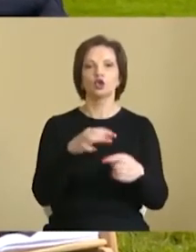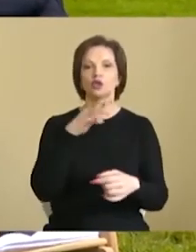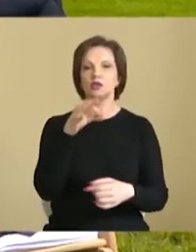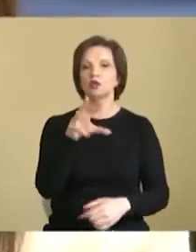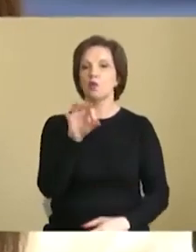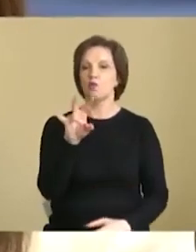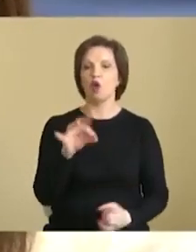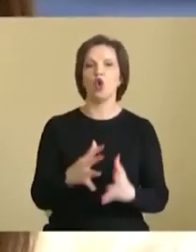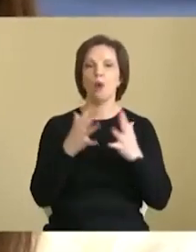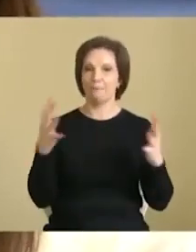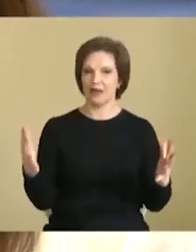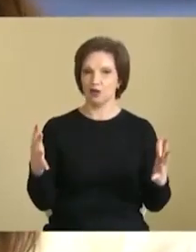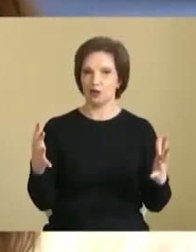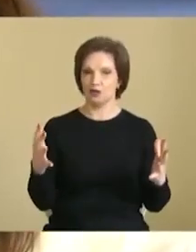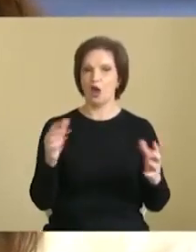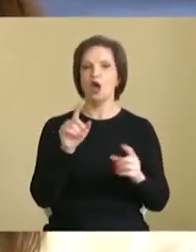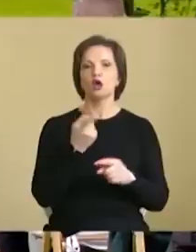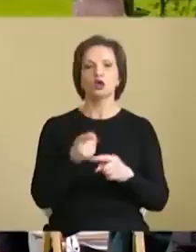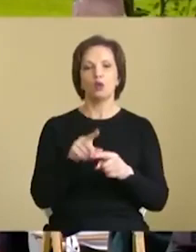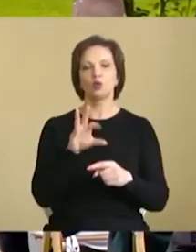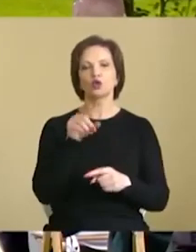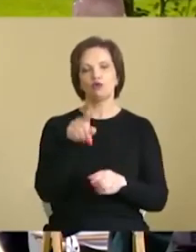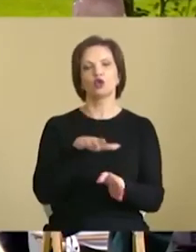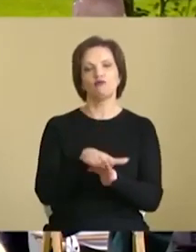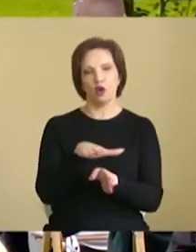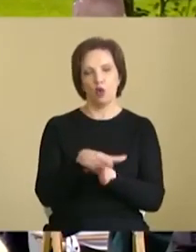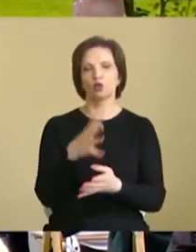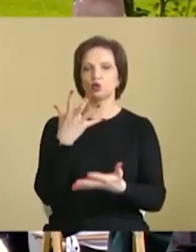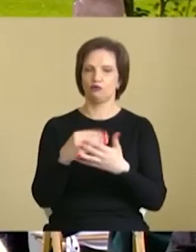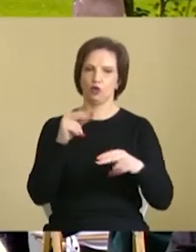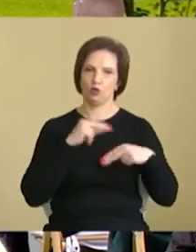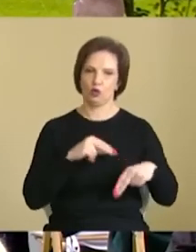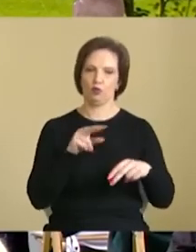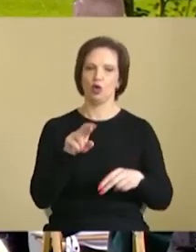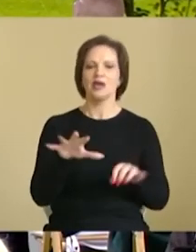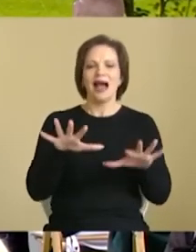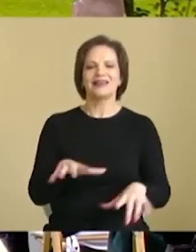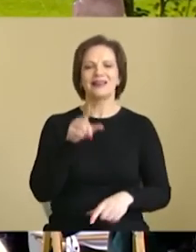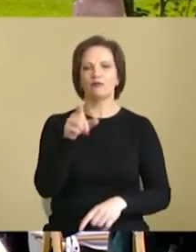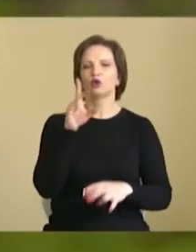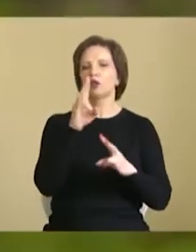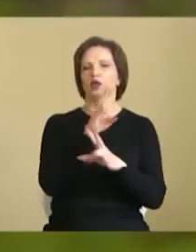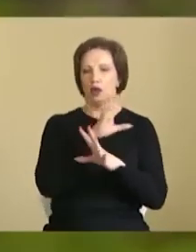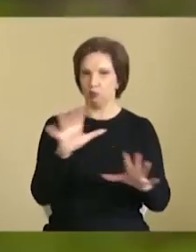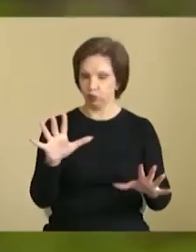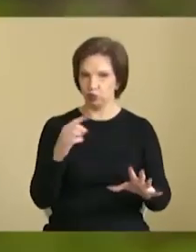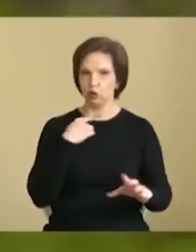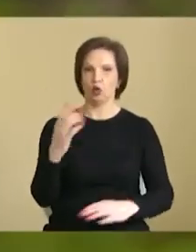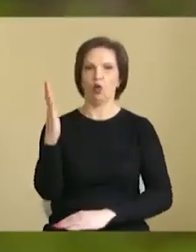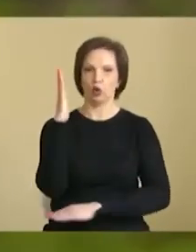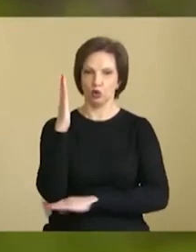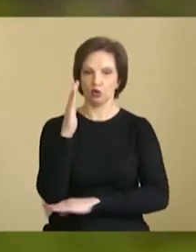монобільшості, тому що вони виконують саме свою роботу. Як тільки вони не будуть голосувати, не